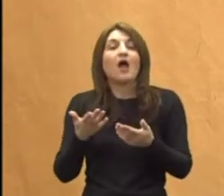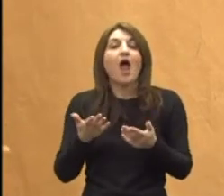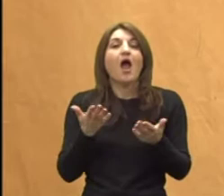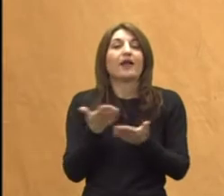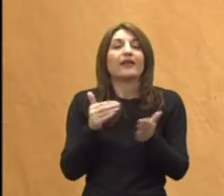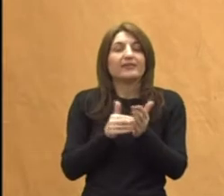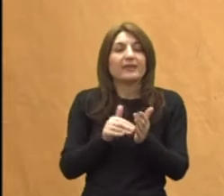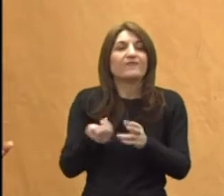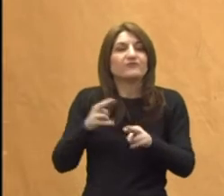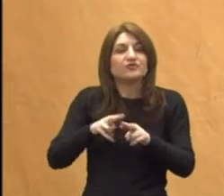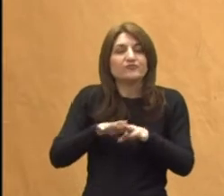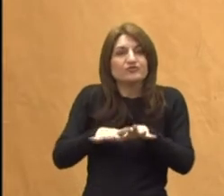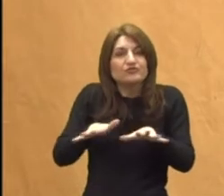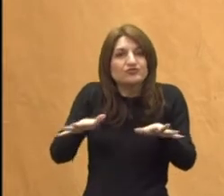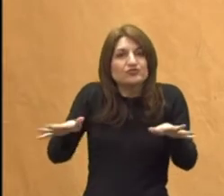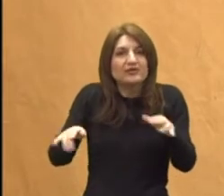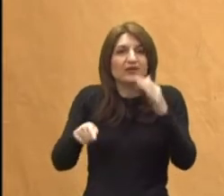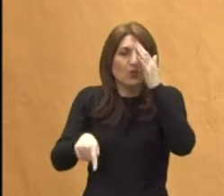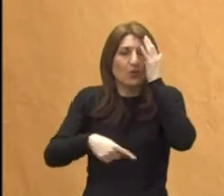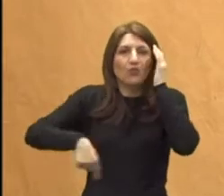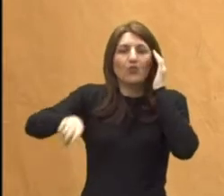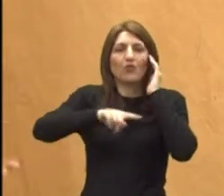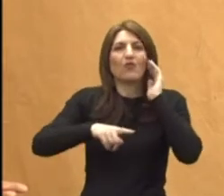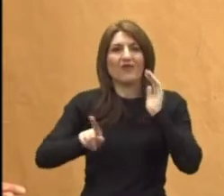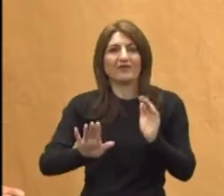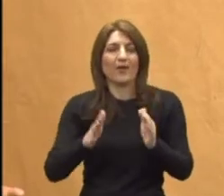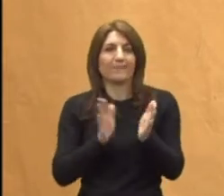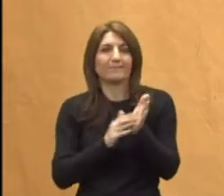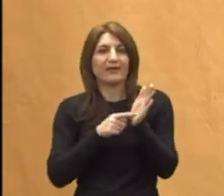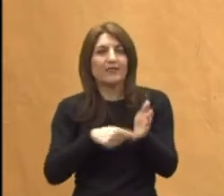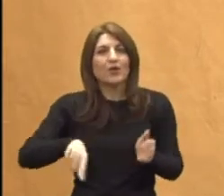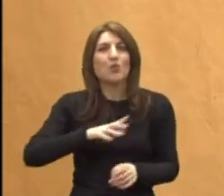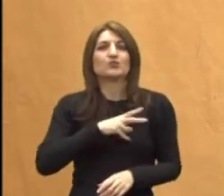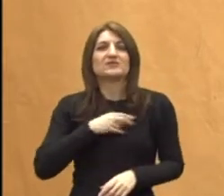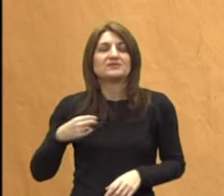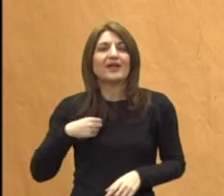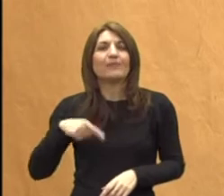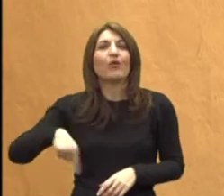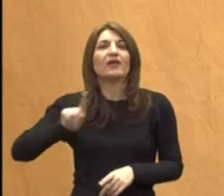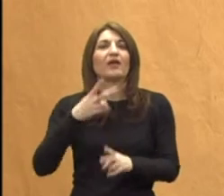širilo taj naš model i u Zagrebu i u cijeloj državi.